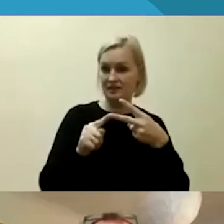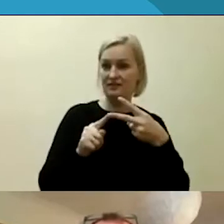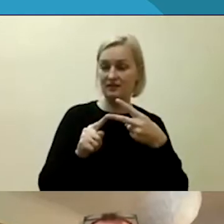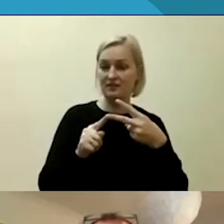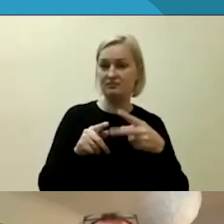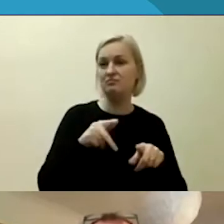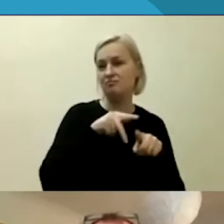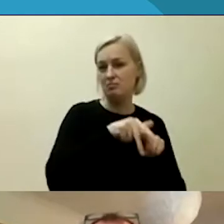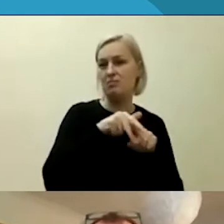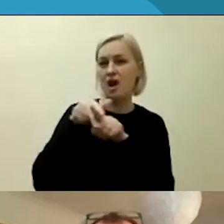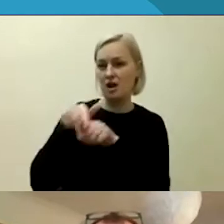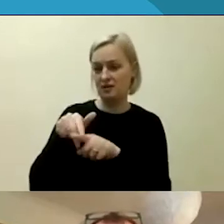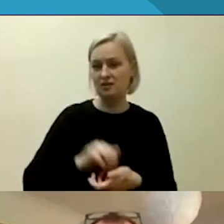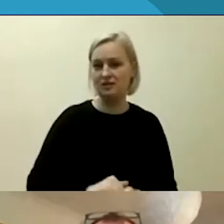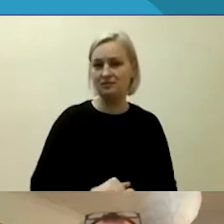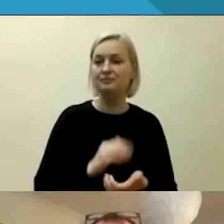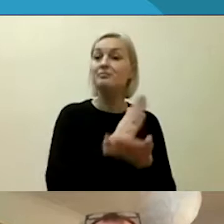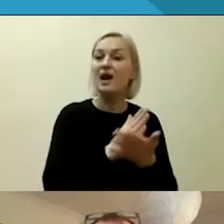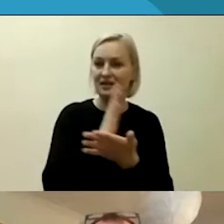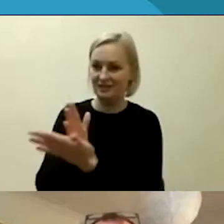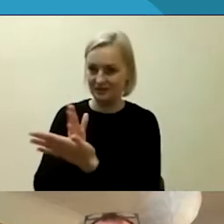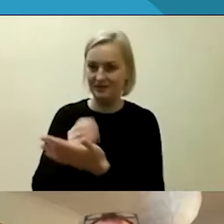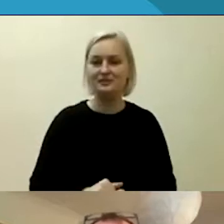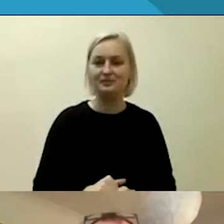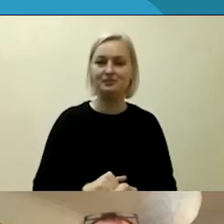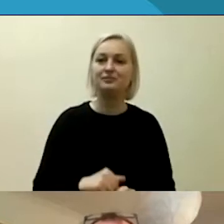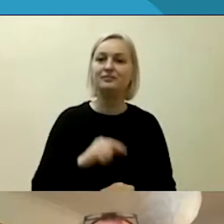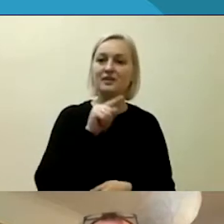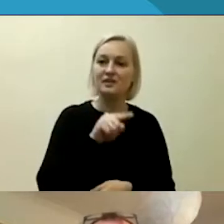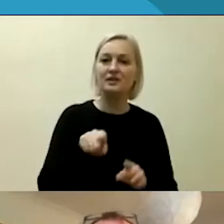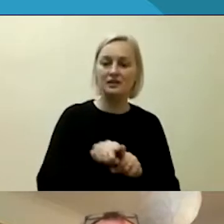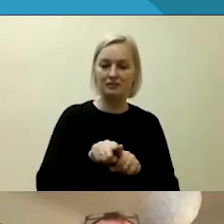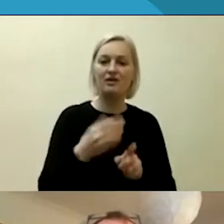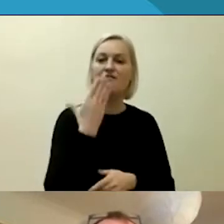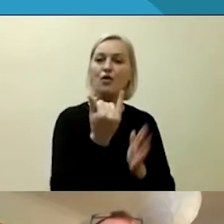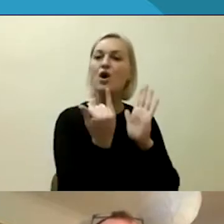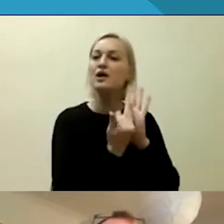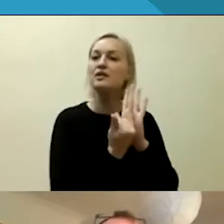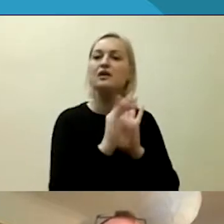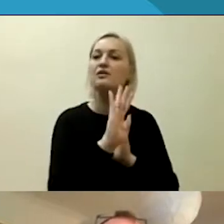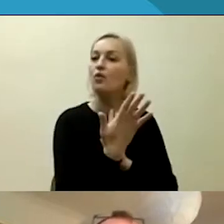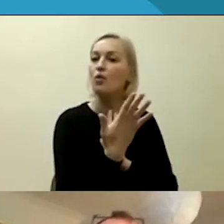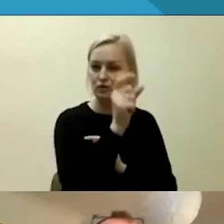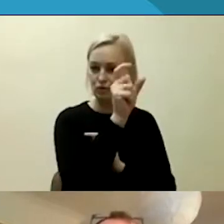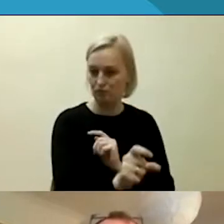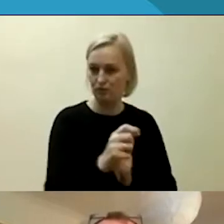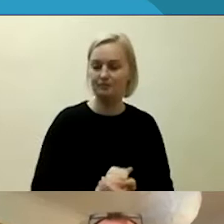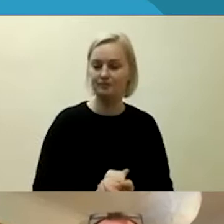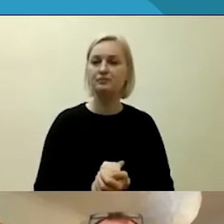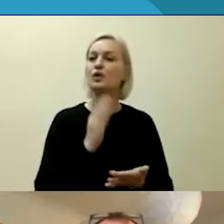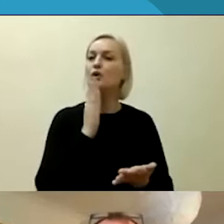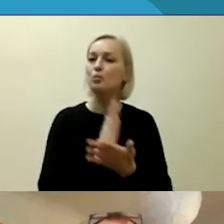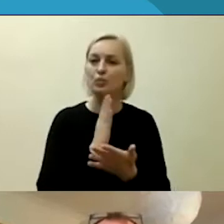mūsų visuomenėje, priklausomai nuo to, koks tavo identitetas. Tad būtina garsiai